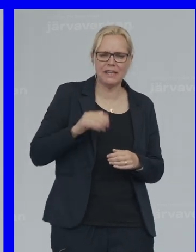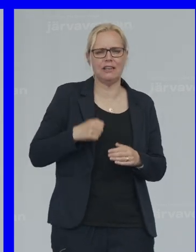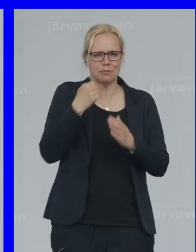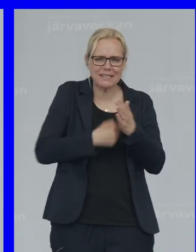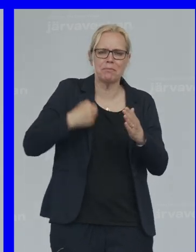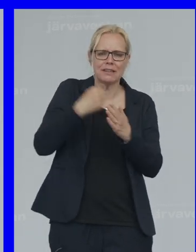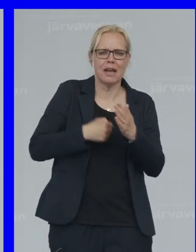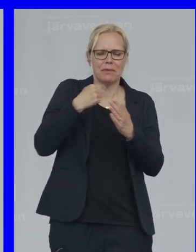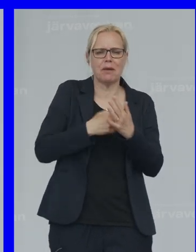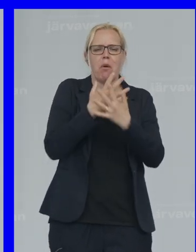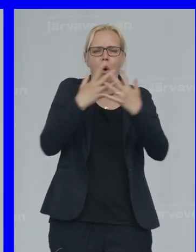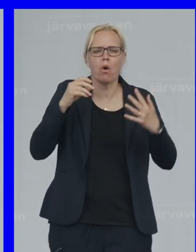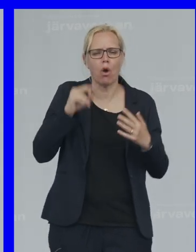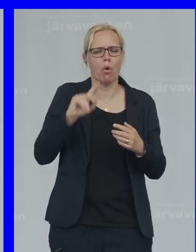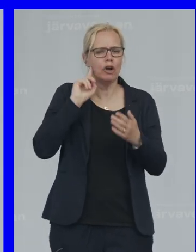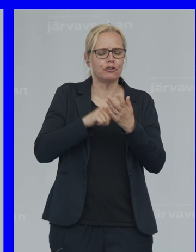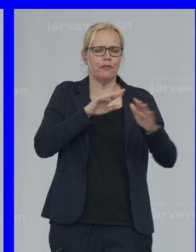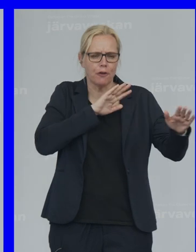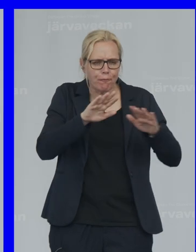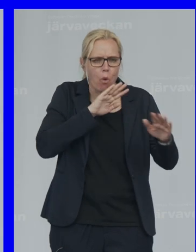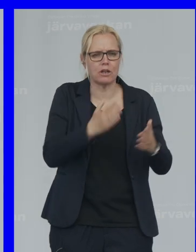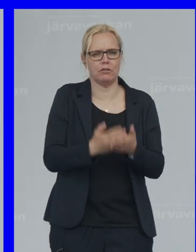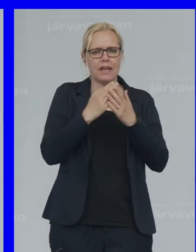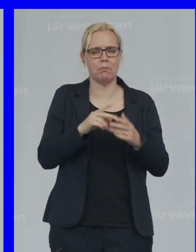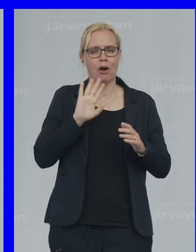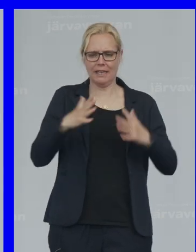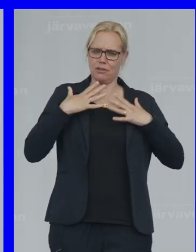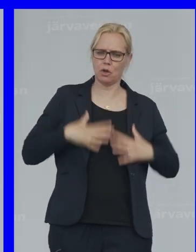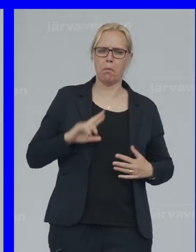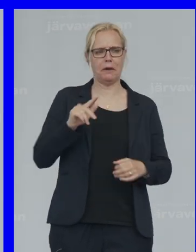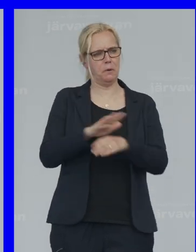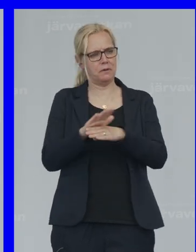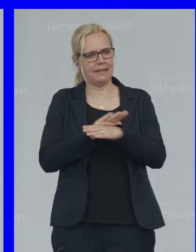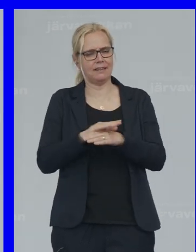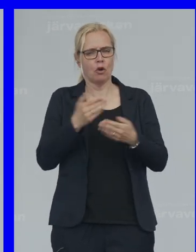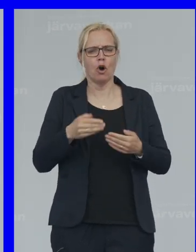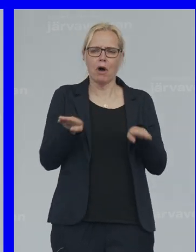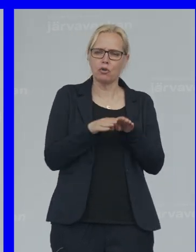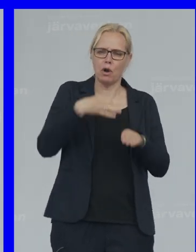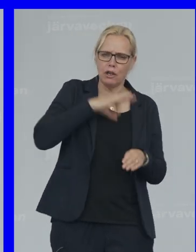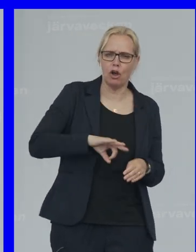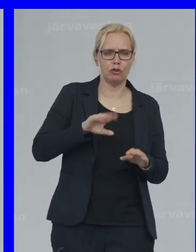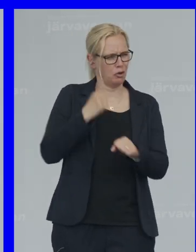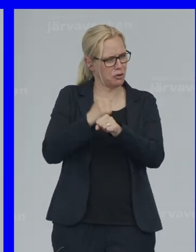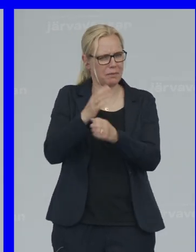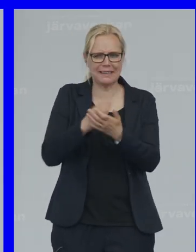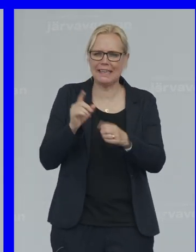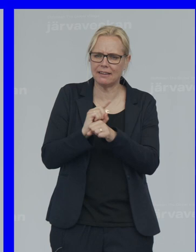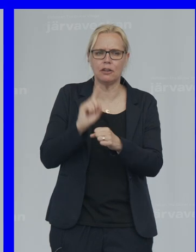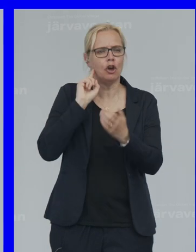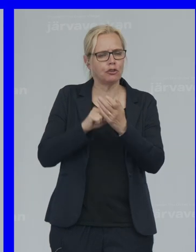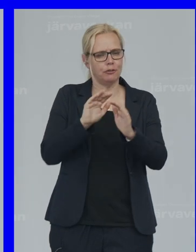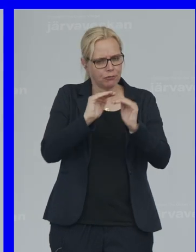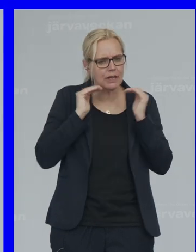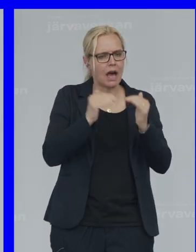decennier För att vårda Och hjälpa Som har slitit ut Sina kroppar Till låga löner Som arbetat deltid För att också Ta hand